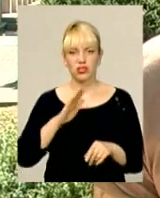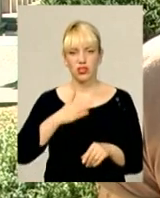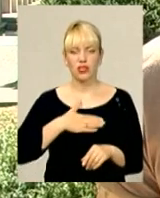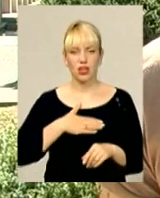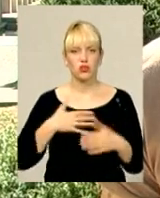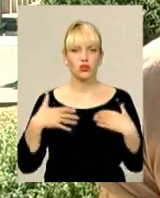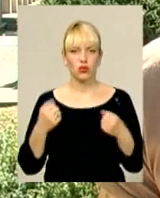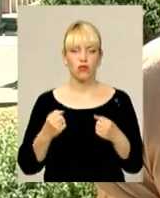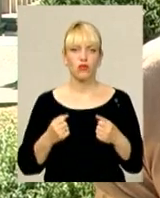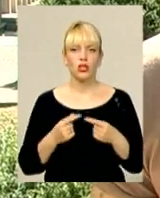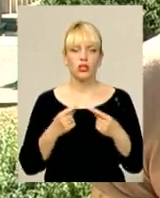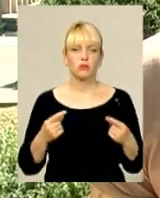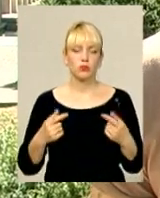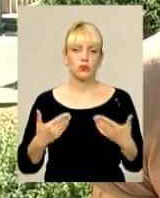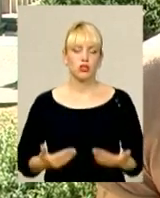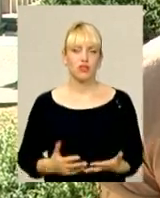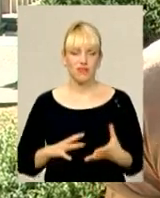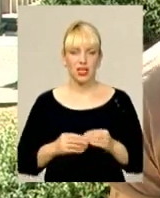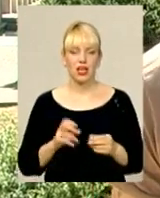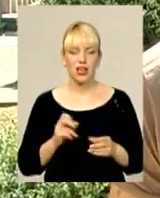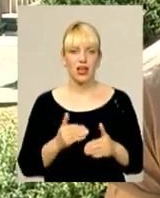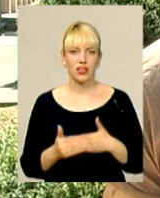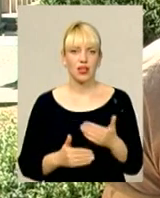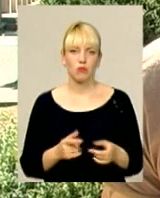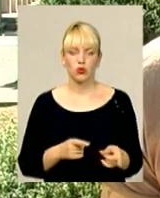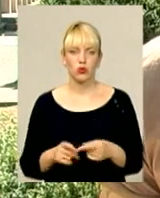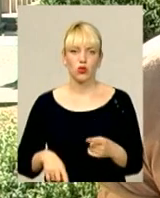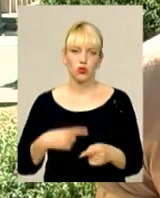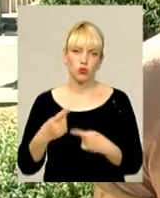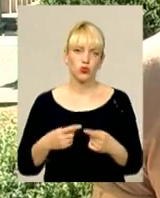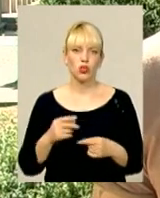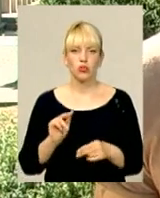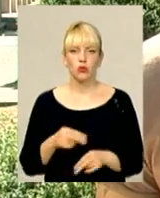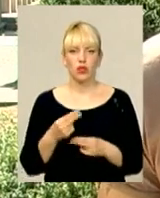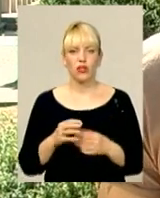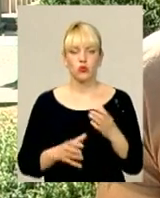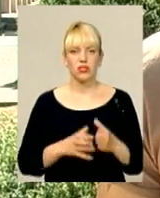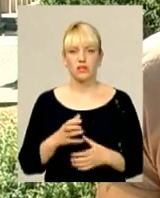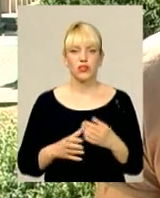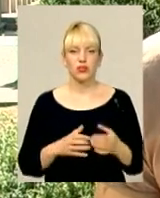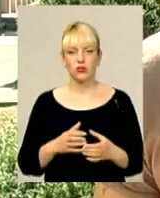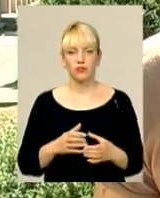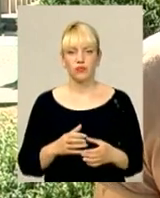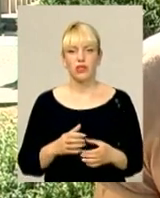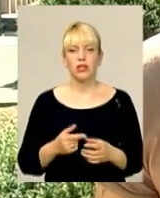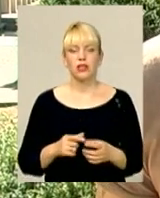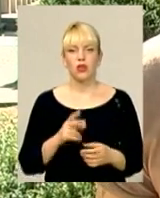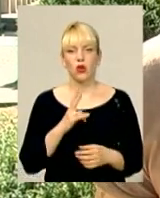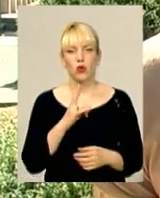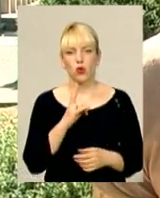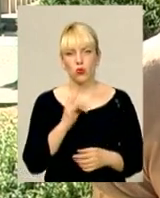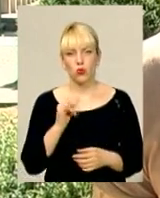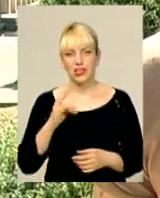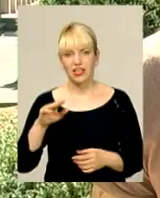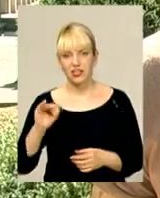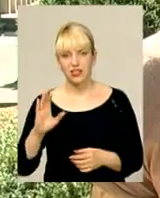здорового способу життя взагалі, але як етап до підготовки до наступного чемпіонату світу, саме комітістів, спортсменів,